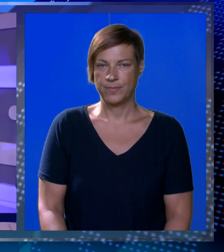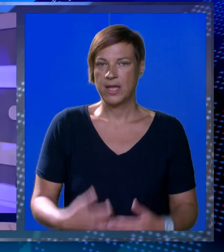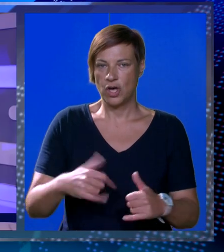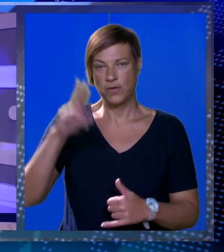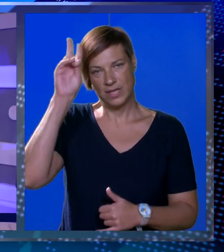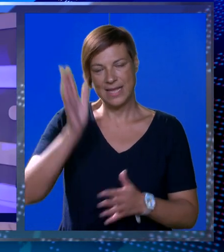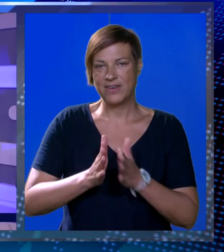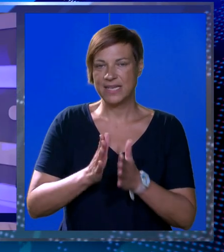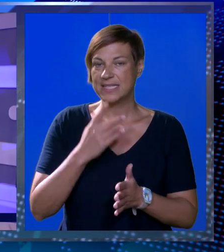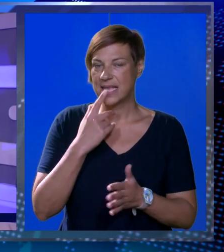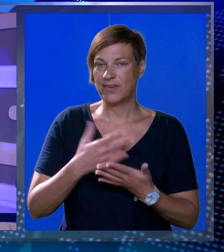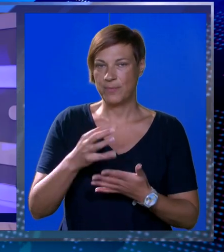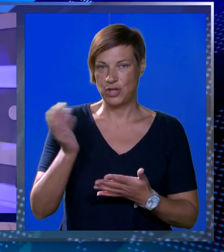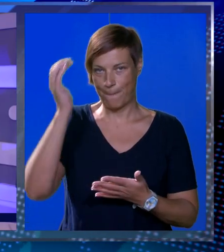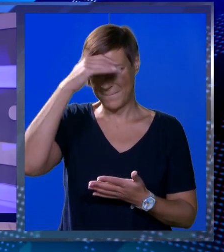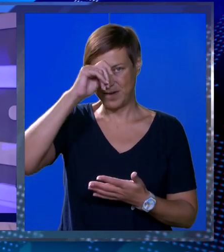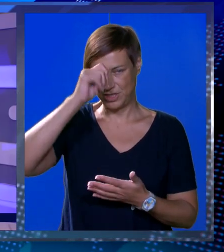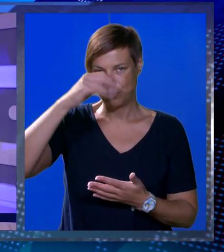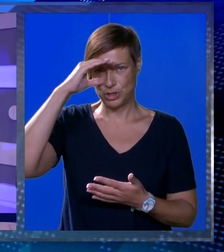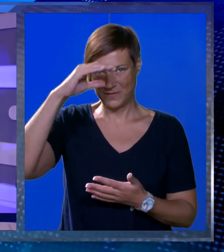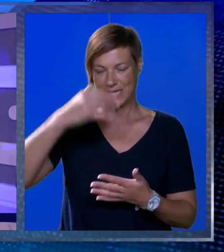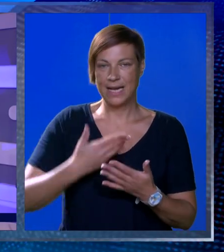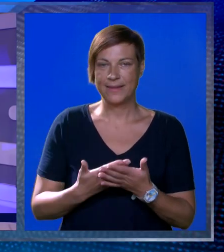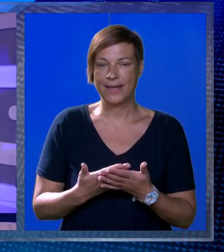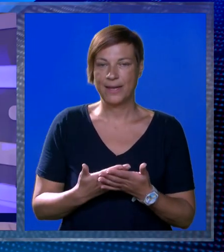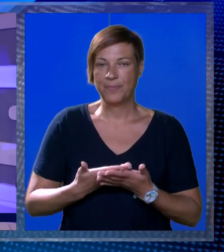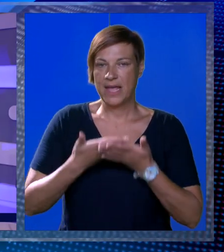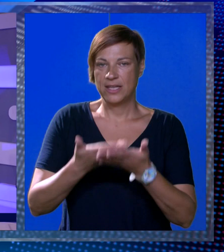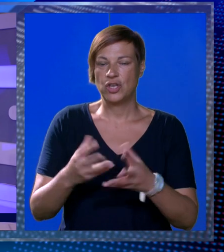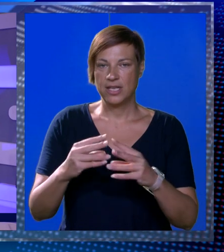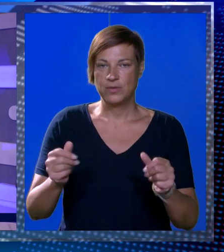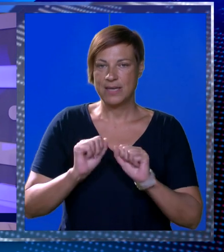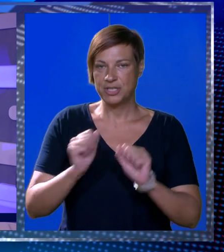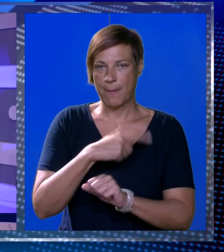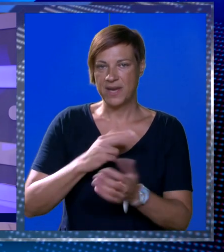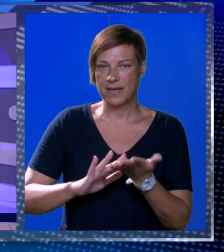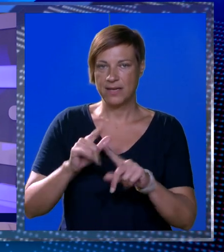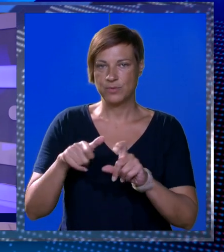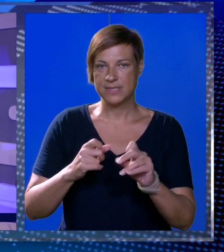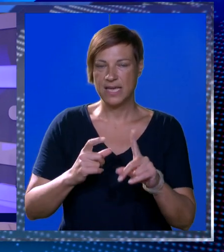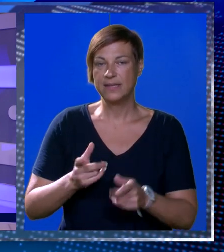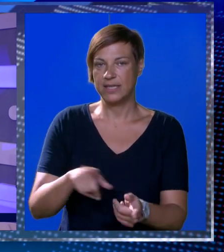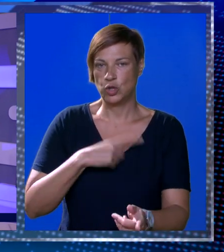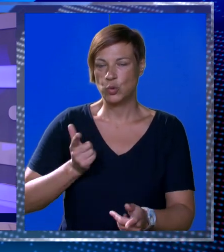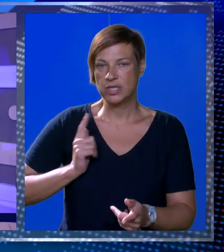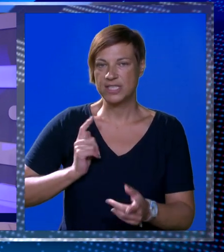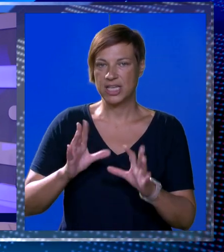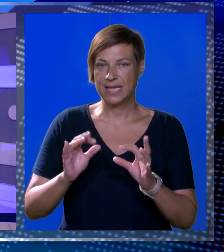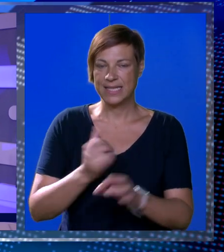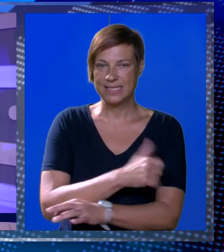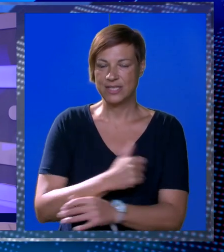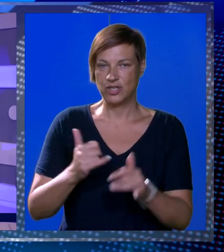Ovo je dnevnik na znakovnom jeziku. Dobar veće, poštovani gledatelji. Dodjelu zemljišta braniteljima nanoncijati dugo se čekalo,